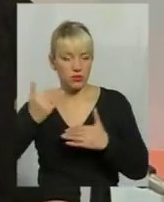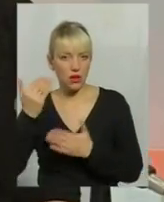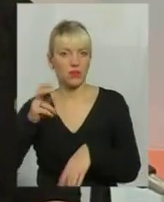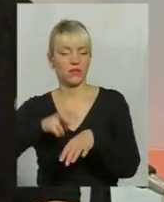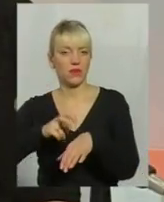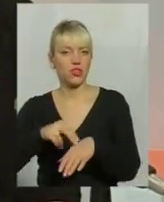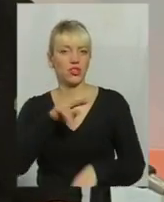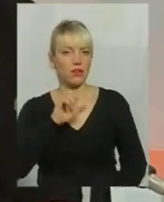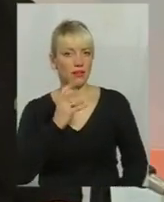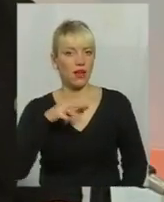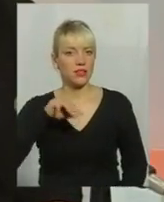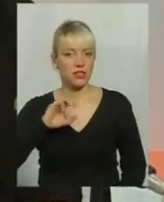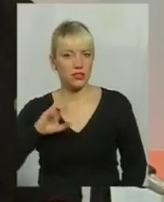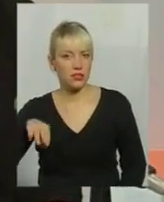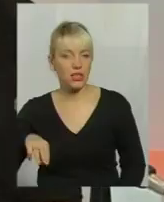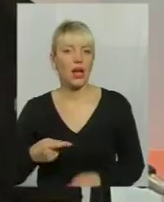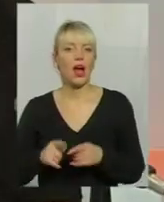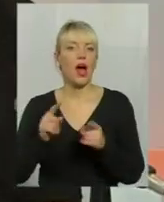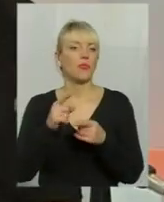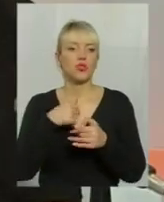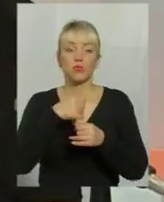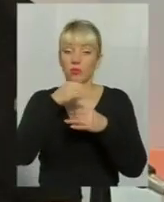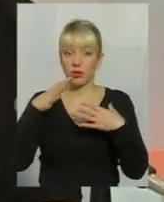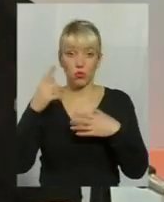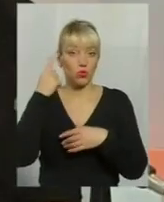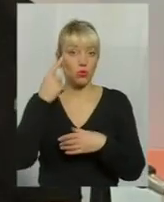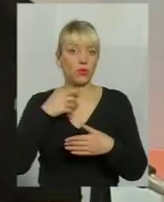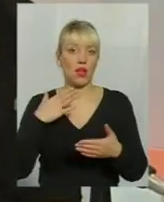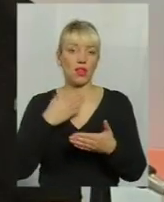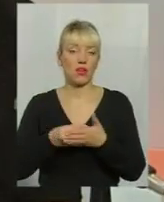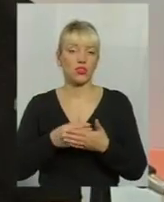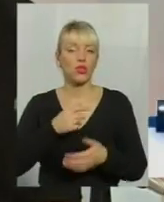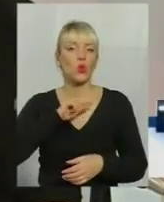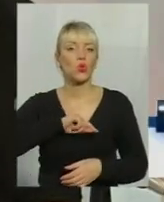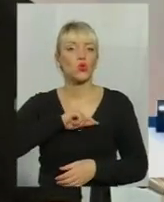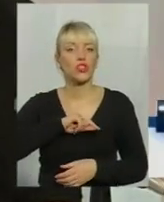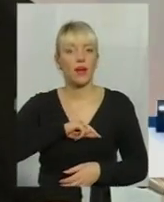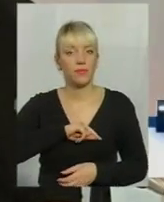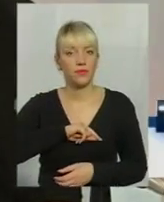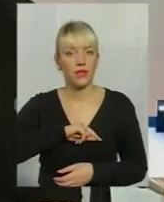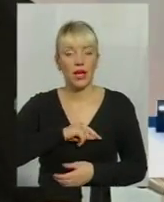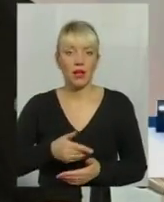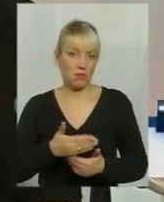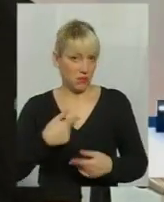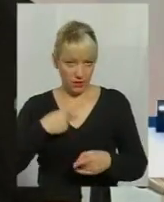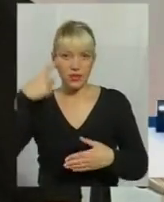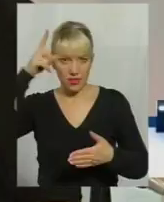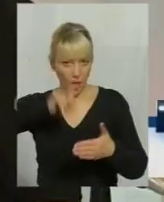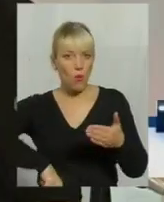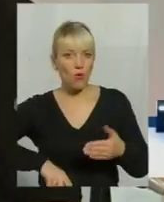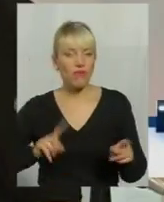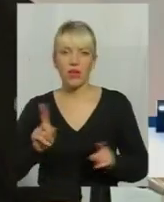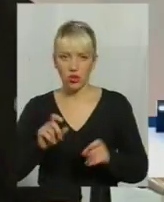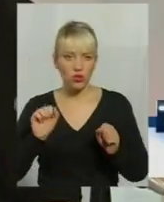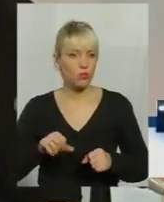доверяємся йому. Чому ми так не можемо думати о нашій душе, да? Т.е. ми такі самоуверенні, що ми